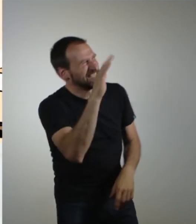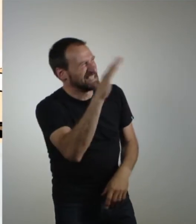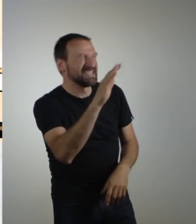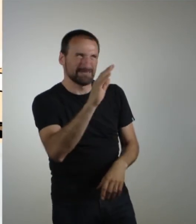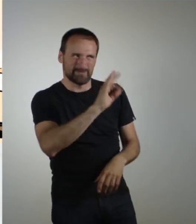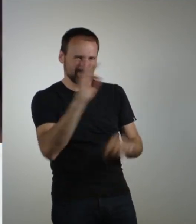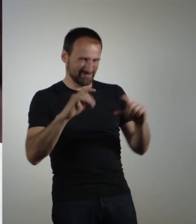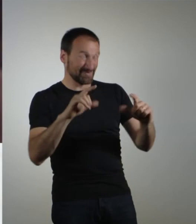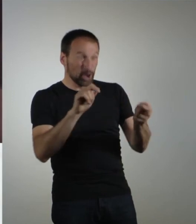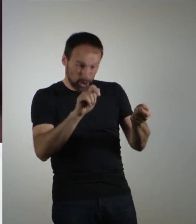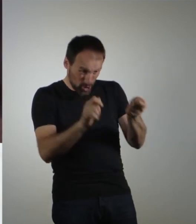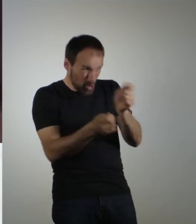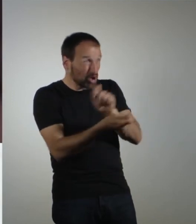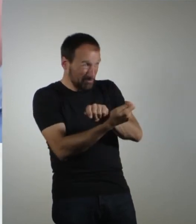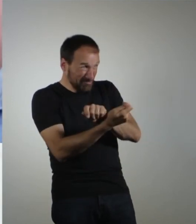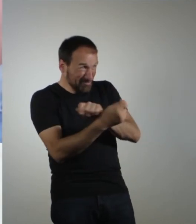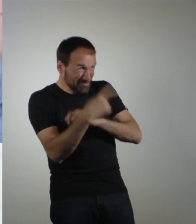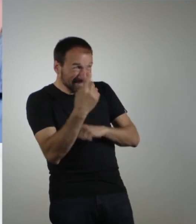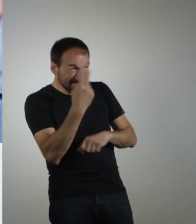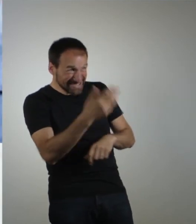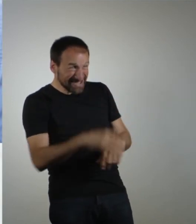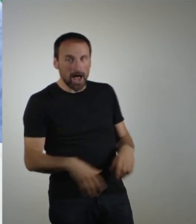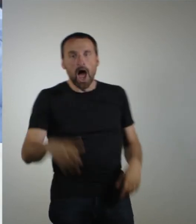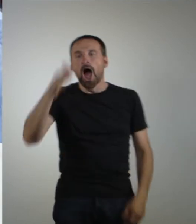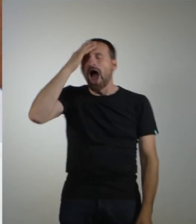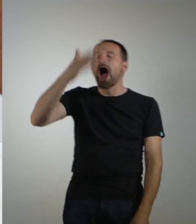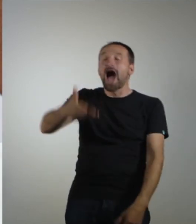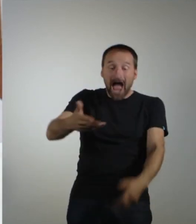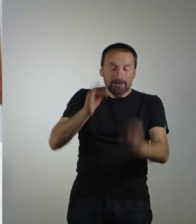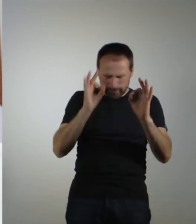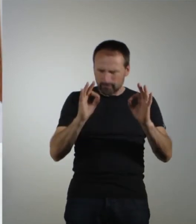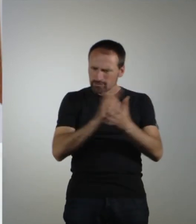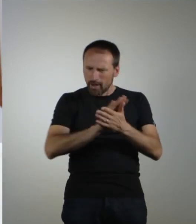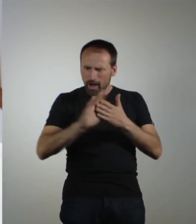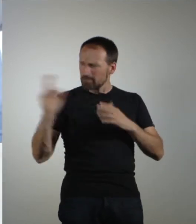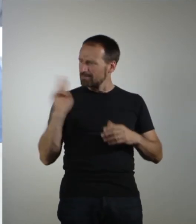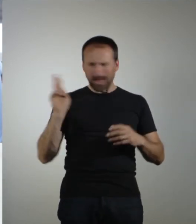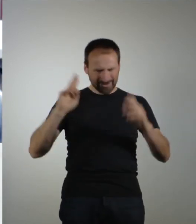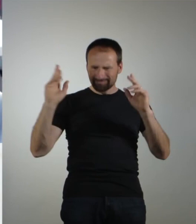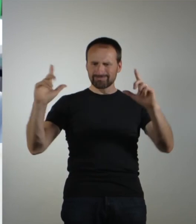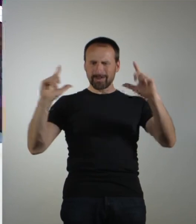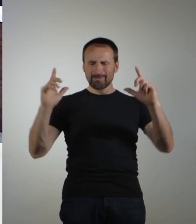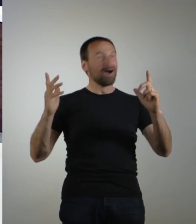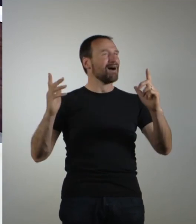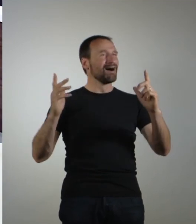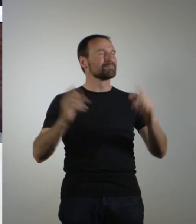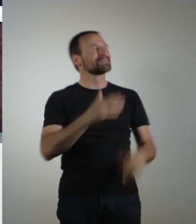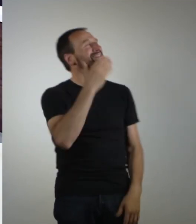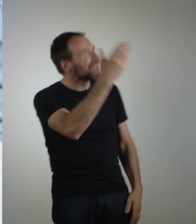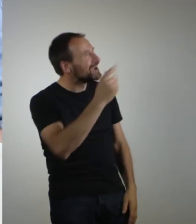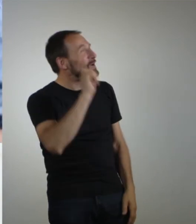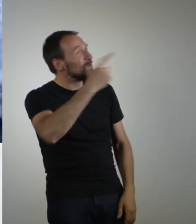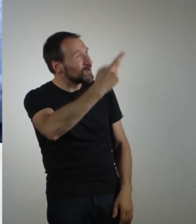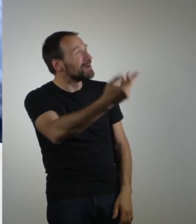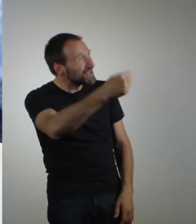ihr das Polaroid umdreht. Ah! Wir haben uns sogar getroffen. Ja, danke euch. War echt cool, dass ihr da